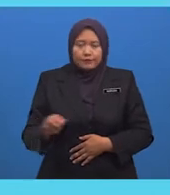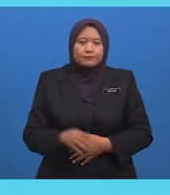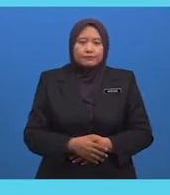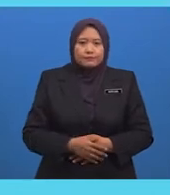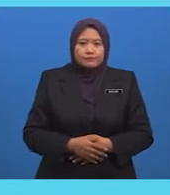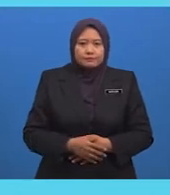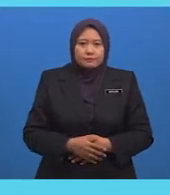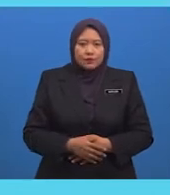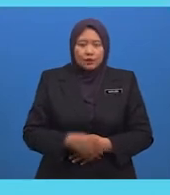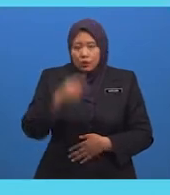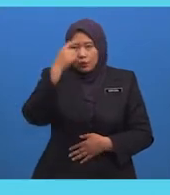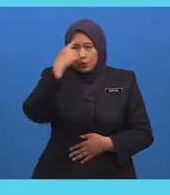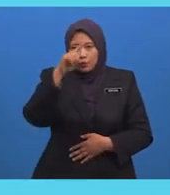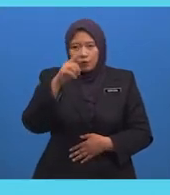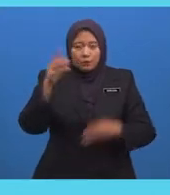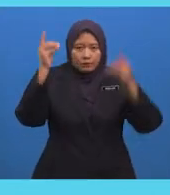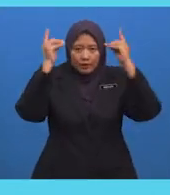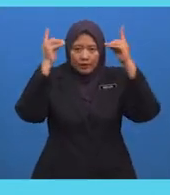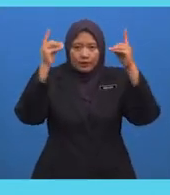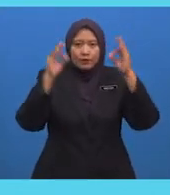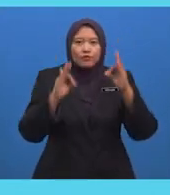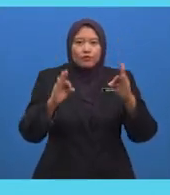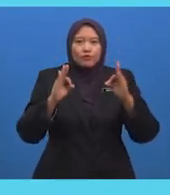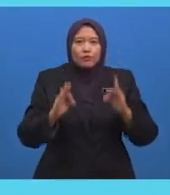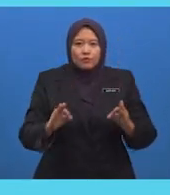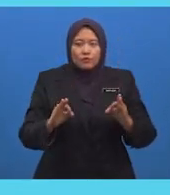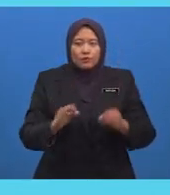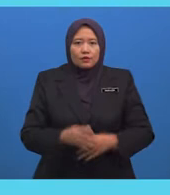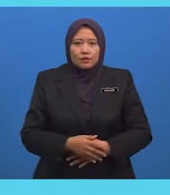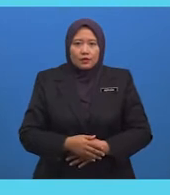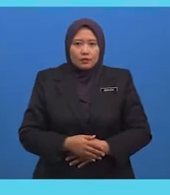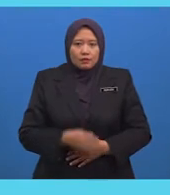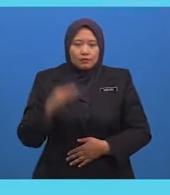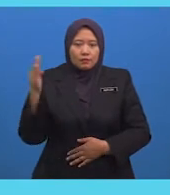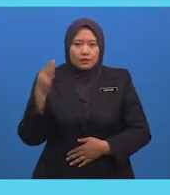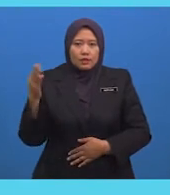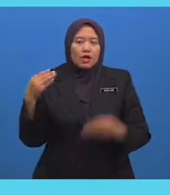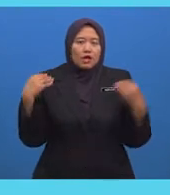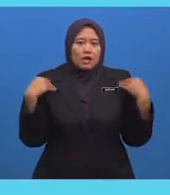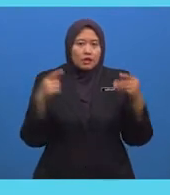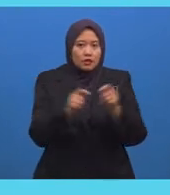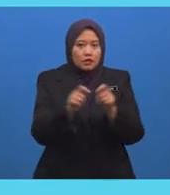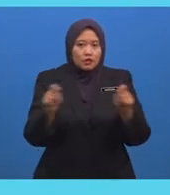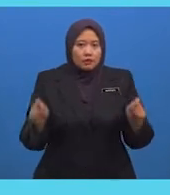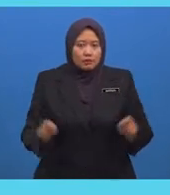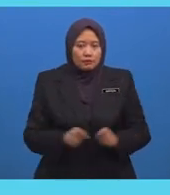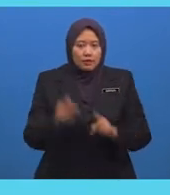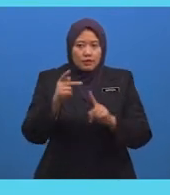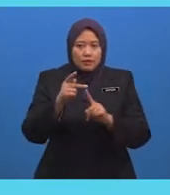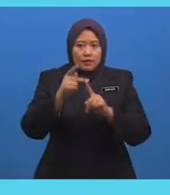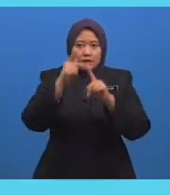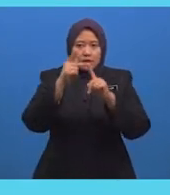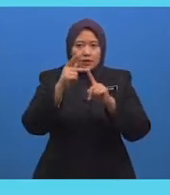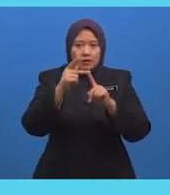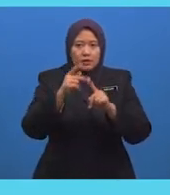Pendidikan Formal Pula Ialah Pendidikan Yang mempunyai Tempat Khusus Yang Sesuai Untuk Belajar